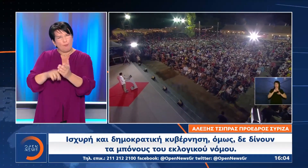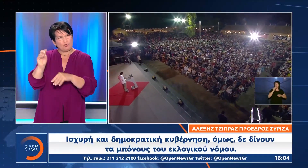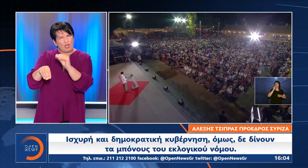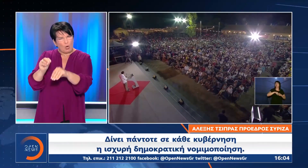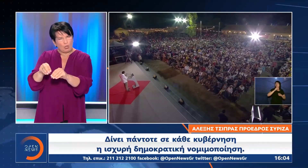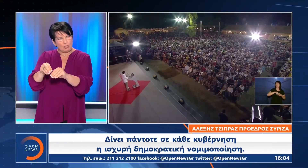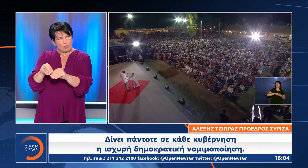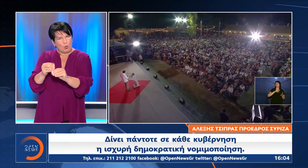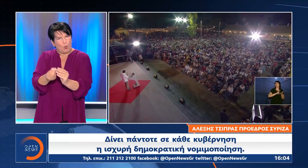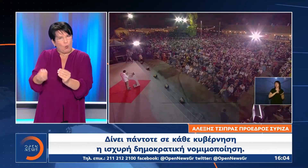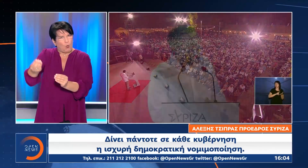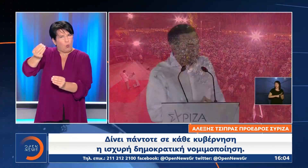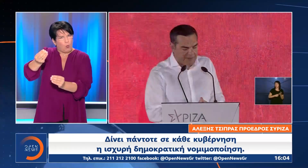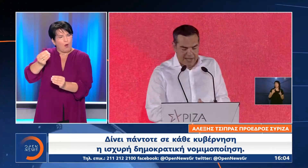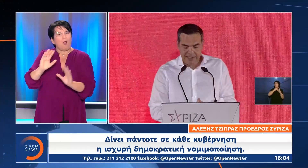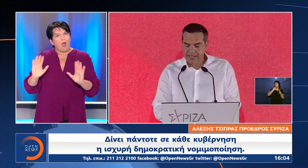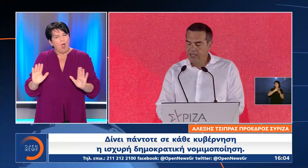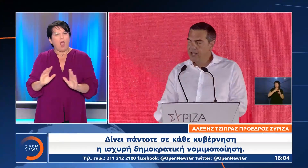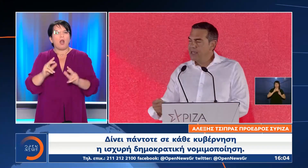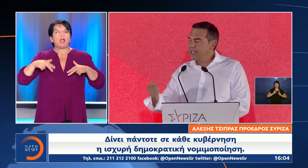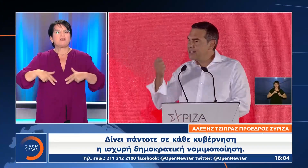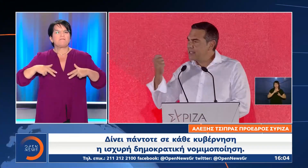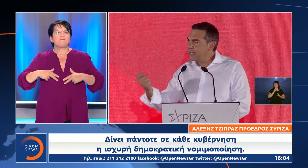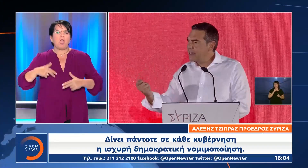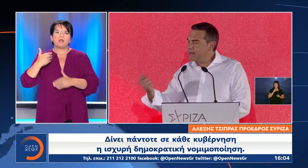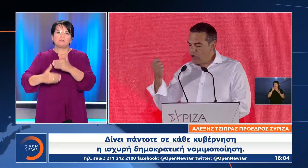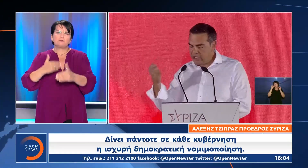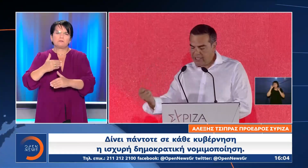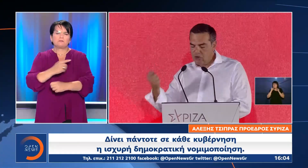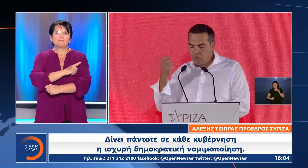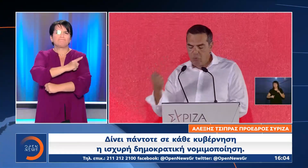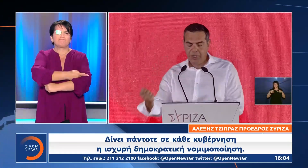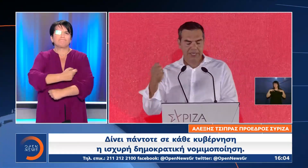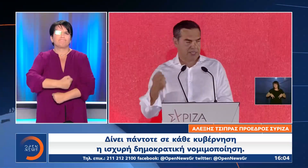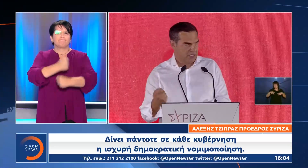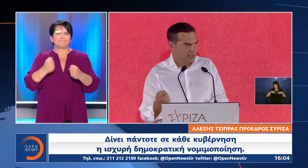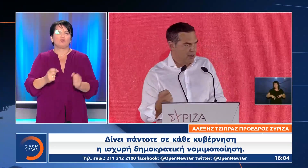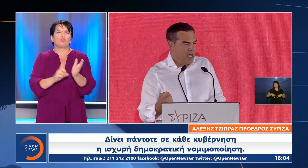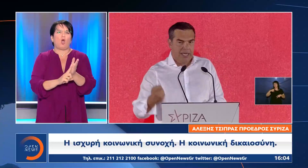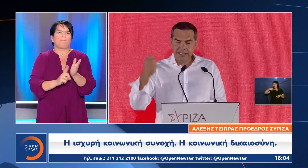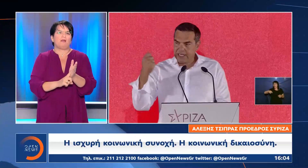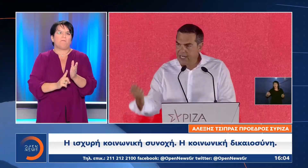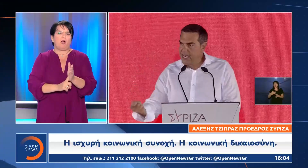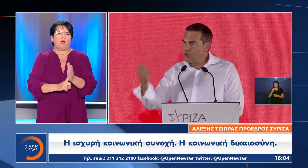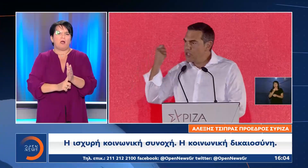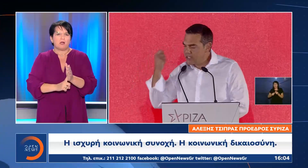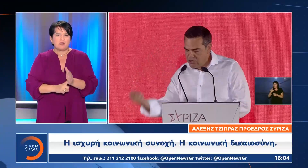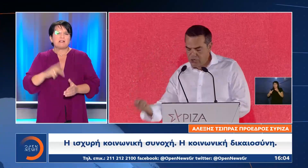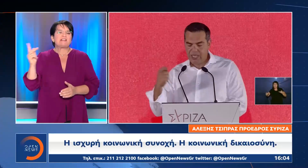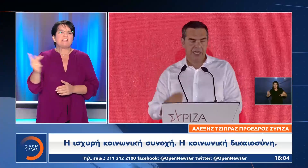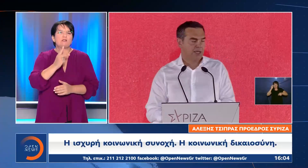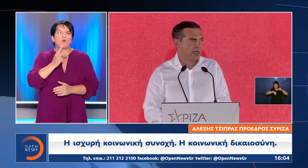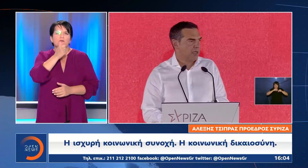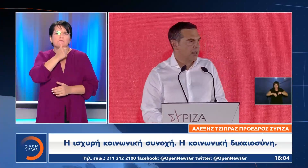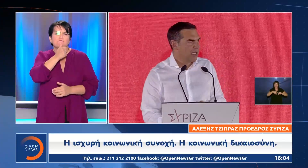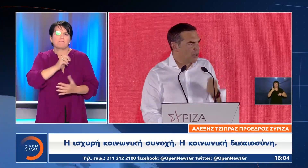Δίνει πάντοτε σε κάθε κυβέρνηση Η ισχυρή δημοκρατική νομιμοποίηση Η ισχυρή κοινωνική